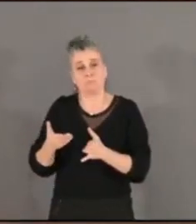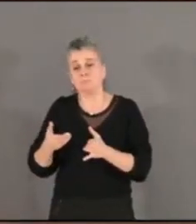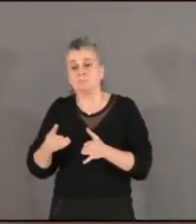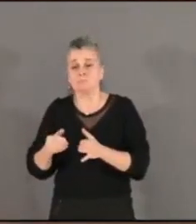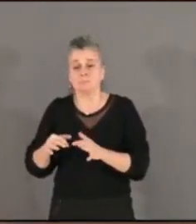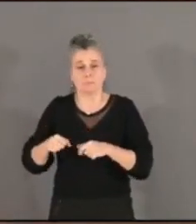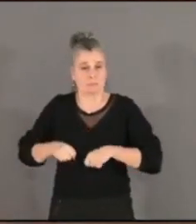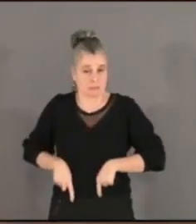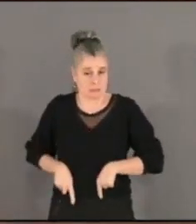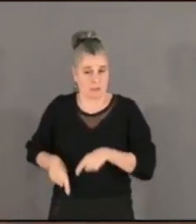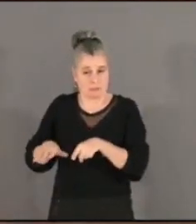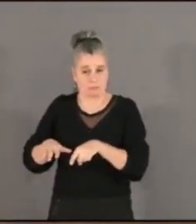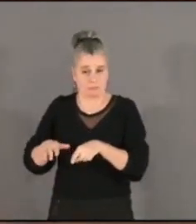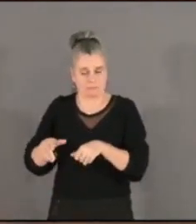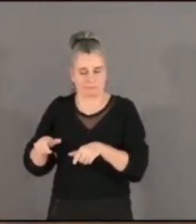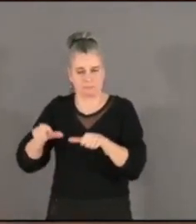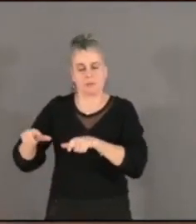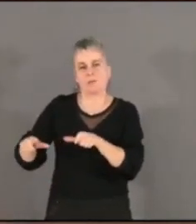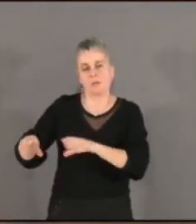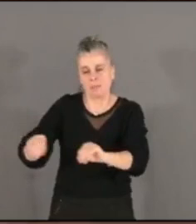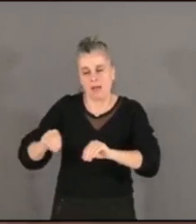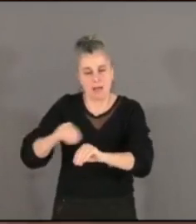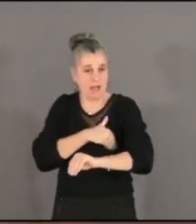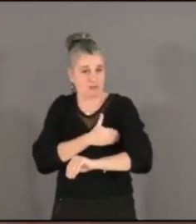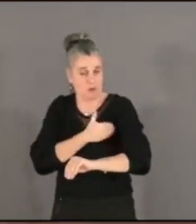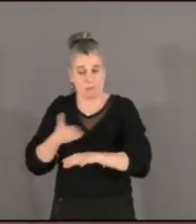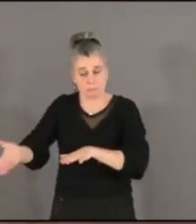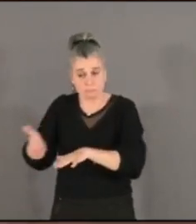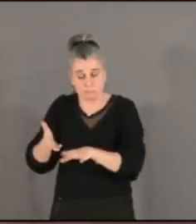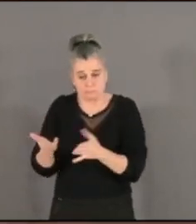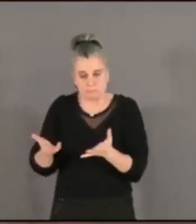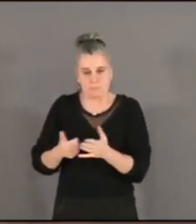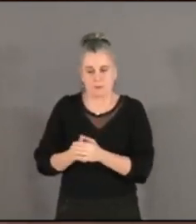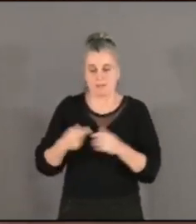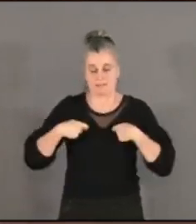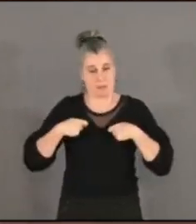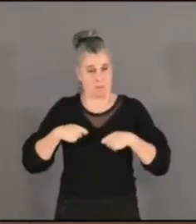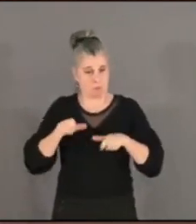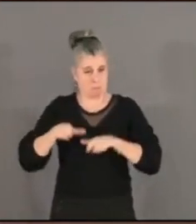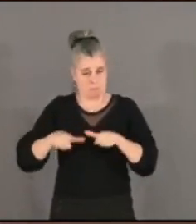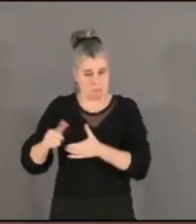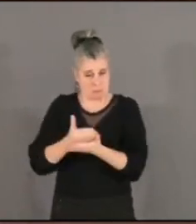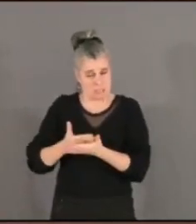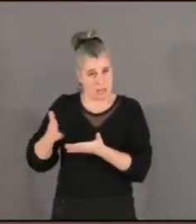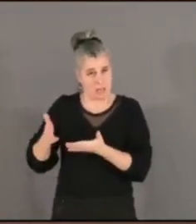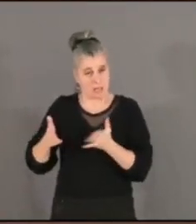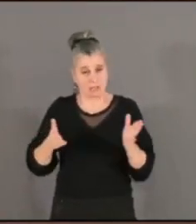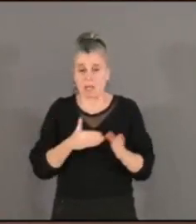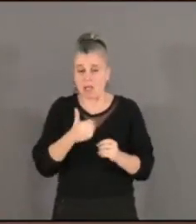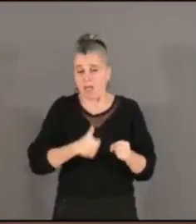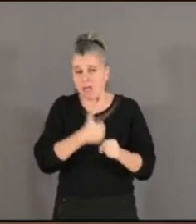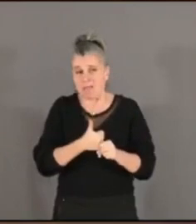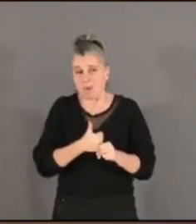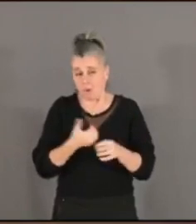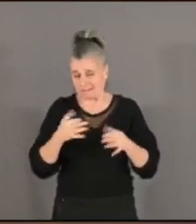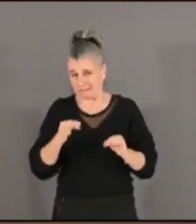de facto un coût direct pour les collectivités. Pour la ville de Marseille, les dépenses de personnel ont augmenté en une année de plus de 10%,